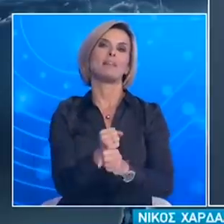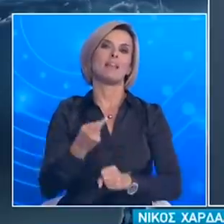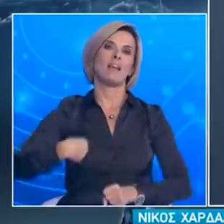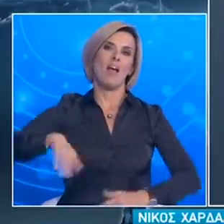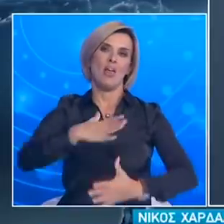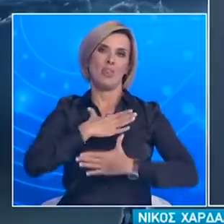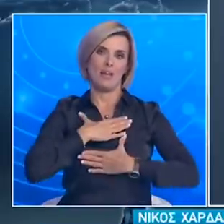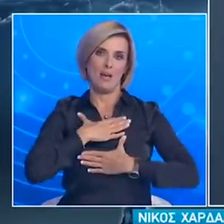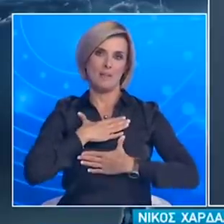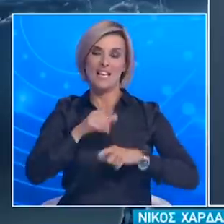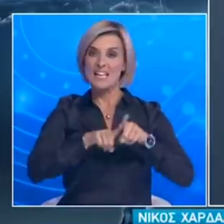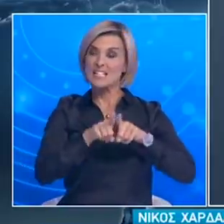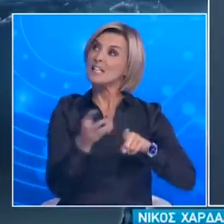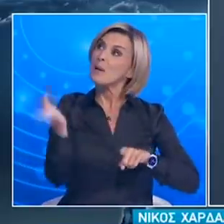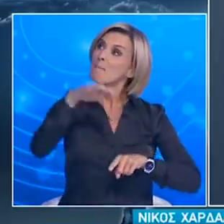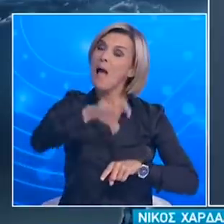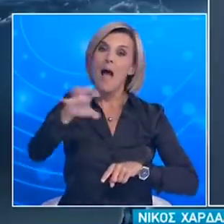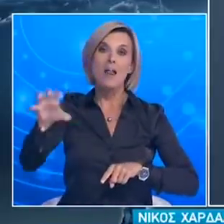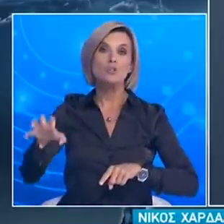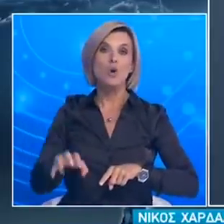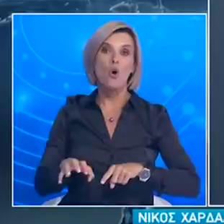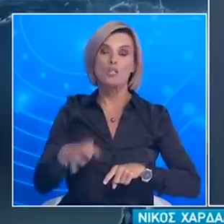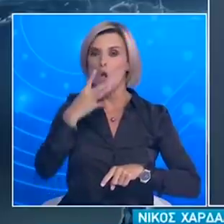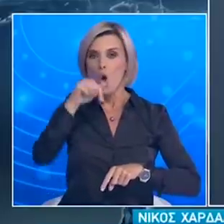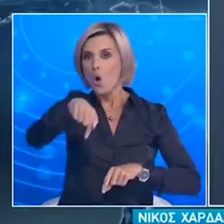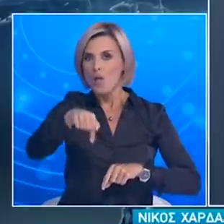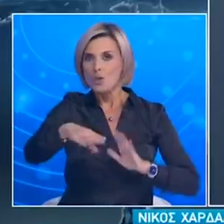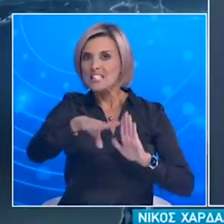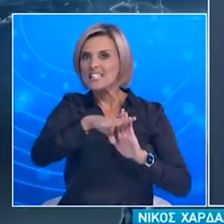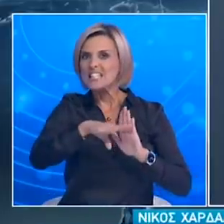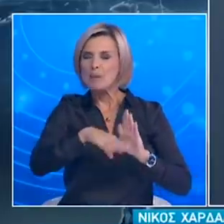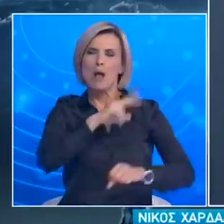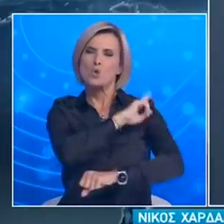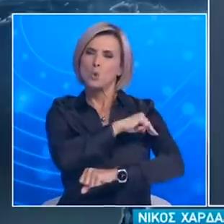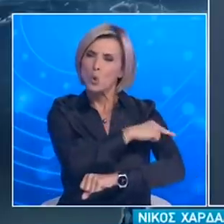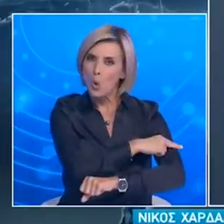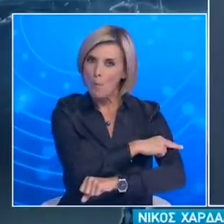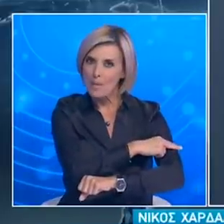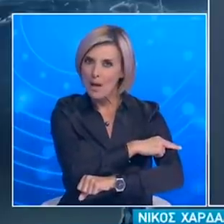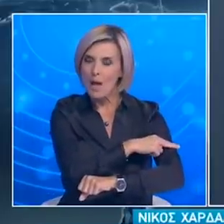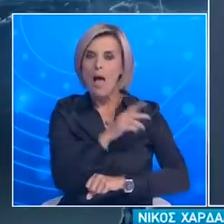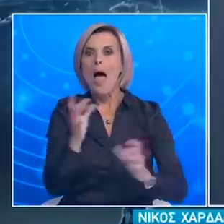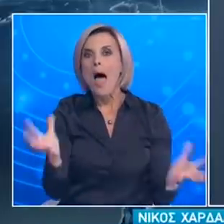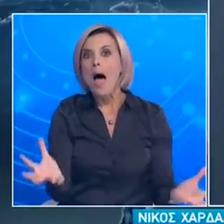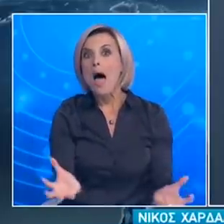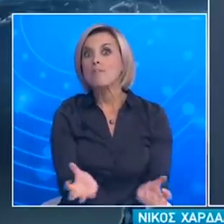συγκριτικά με άλλες χώρες Για το γεγονός ότι το σύστημα υγείας μας Δεν πιέστηκε